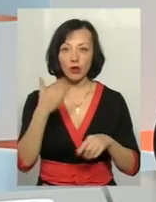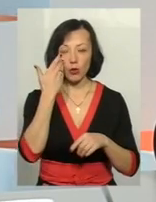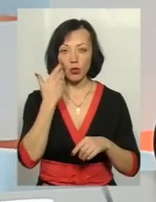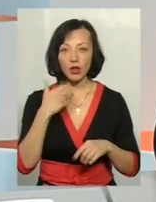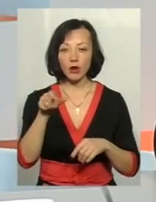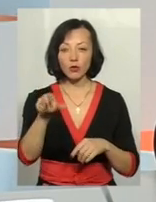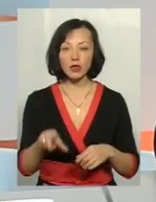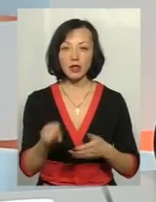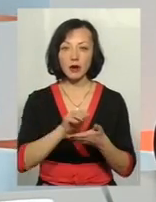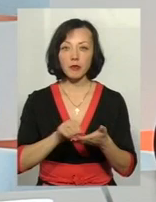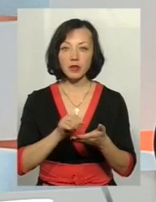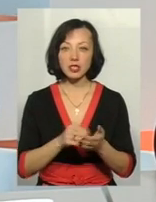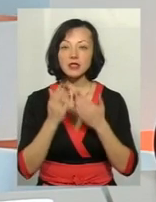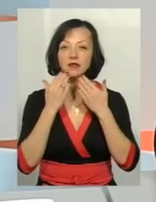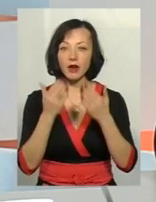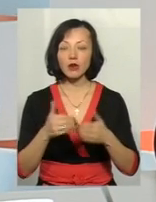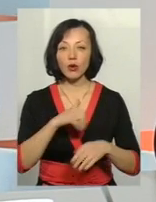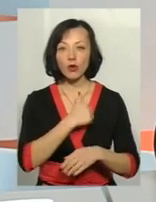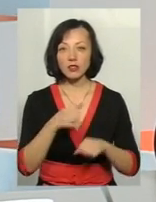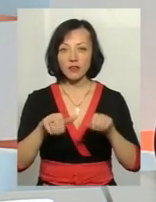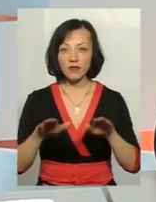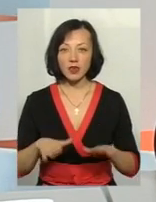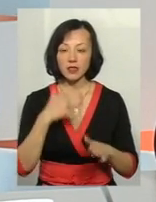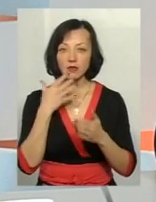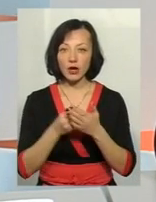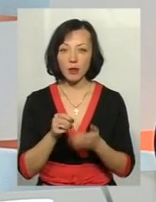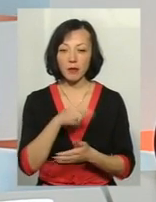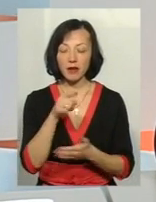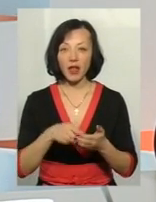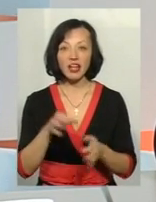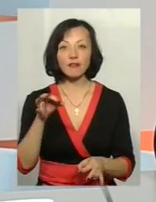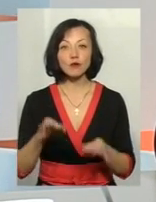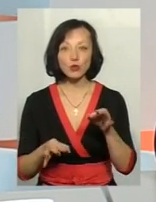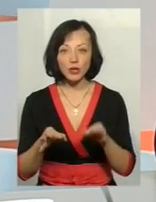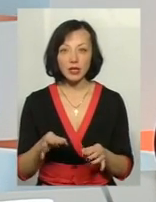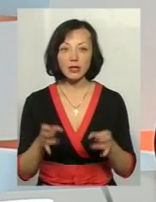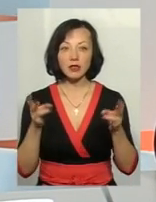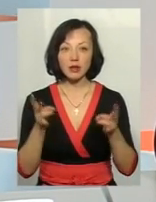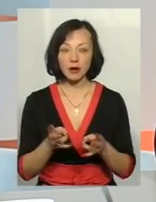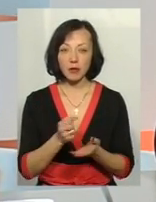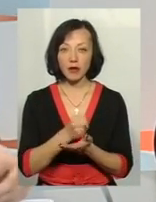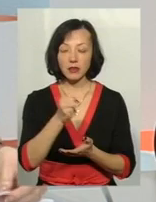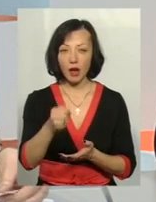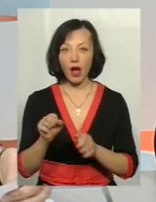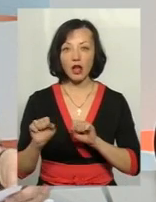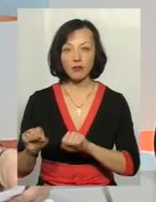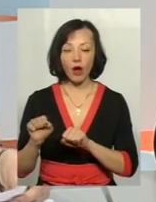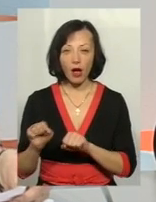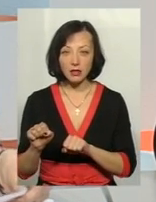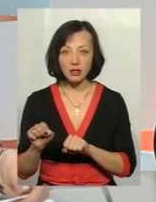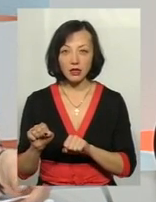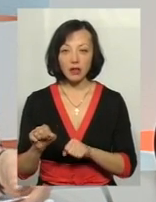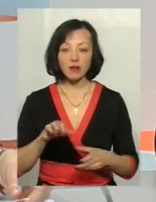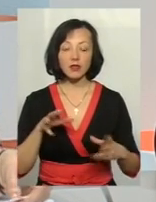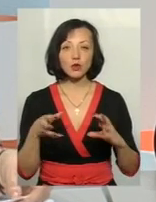навіть пише звернення про те, що вона хоче вирішити своє питання в суді, і для цього йому призначається адвокат. Адвокат